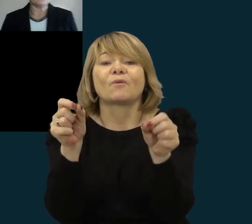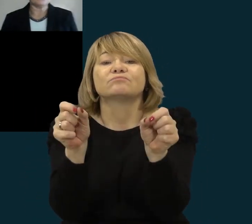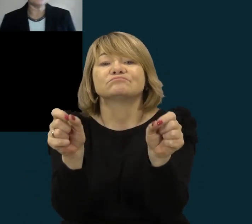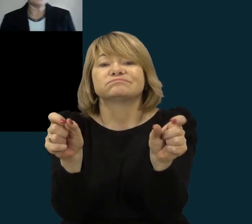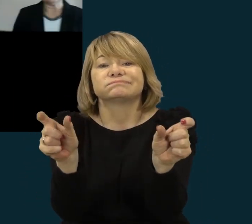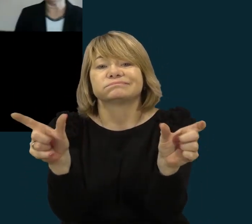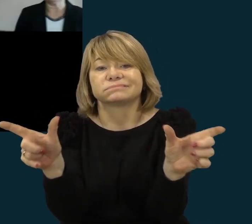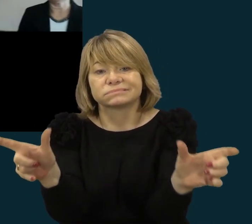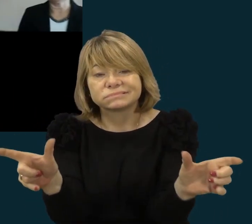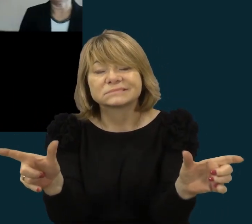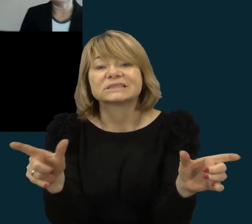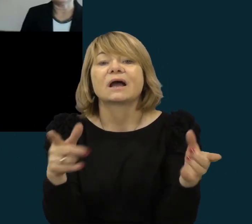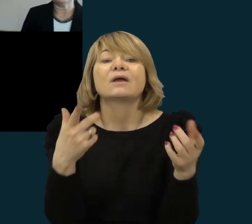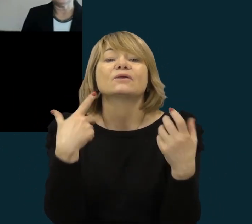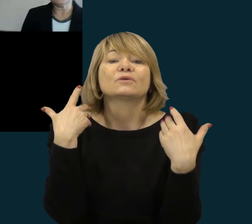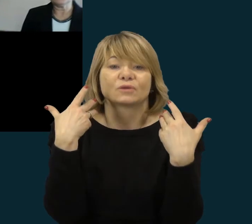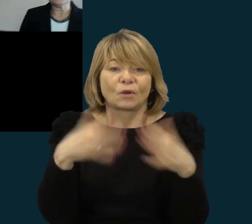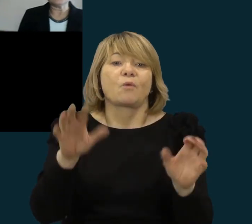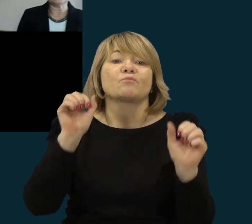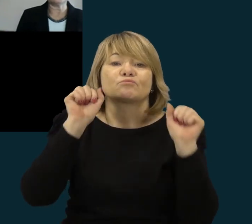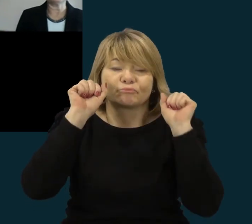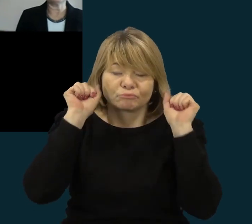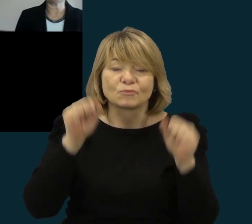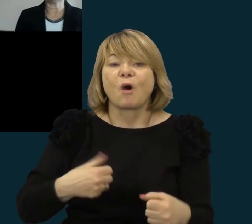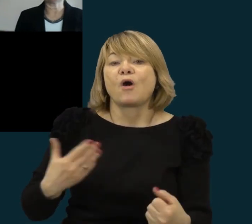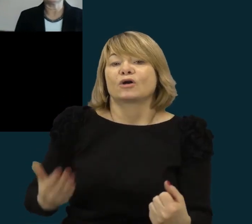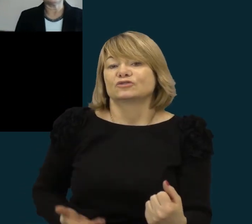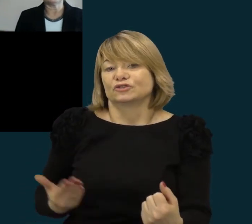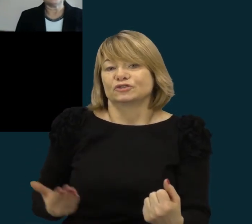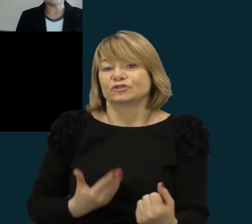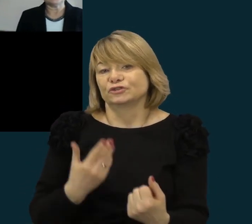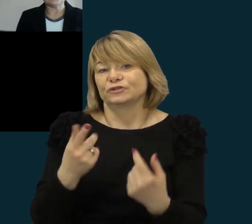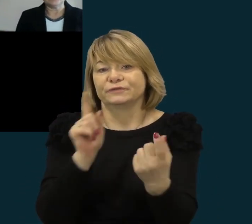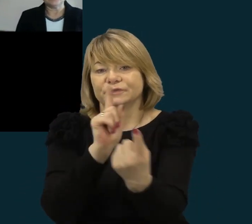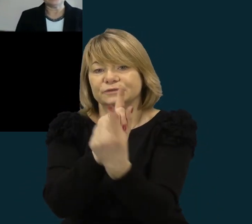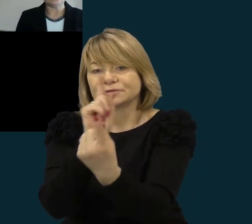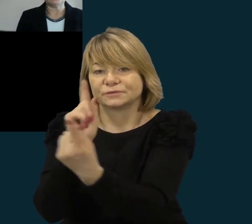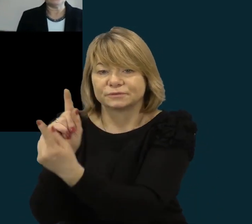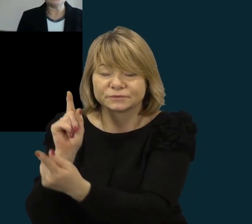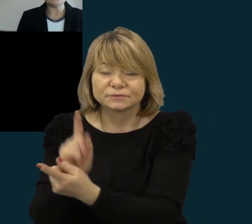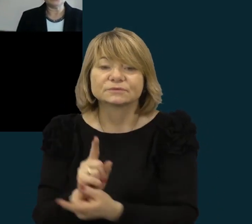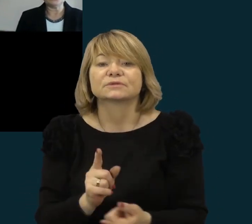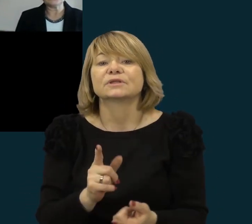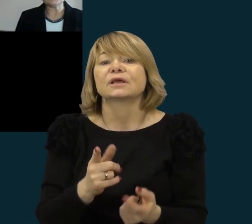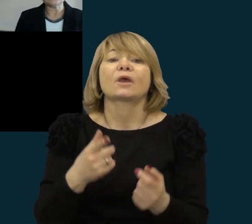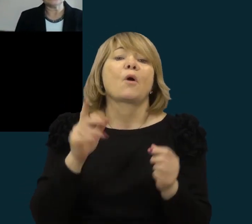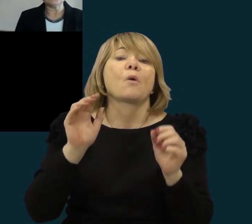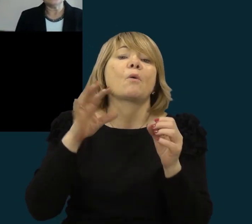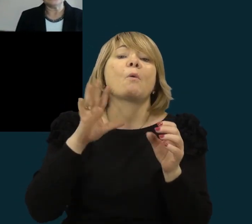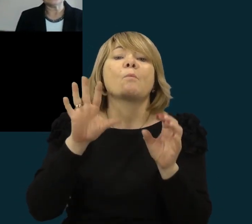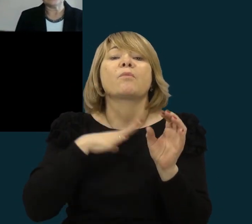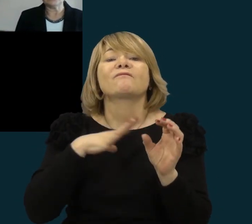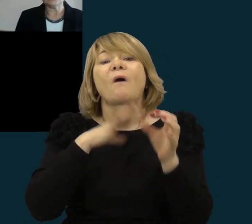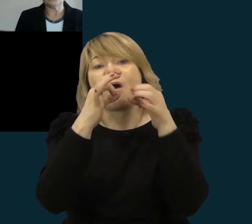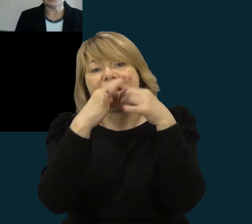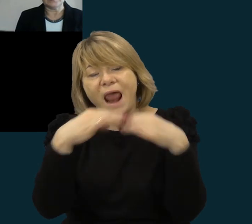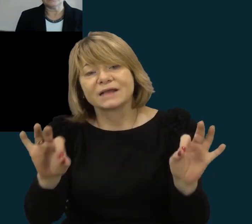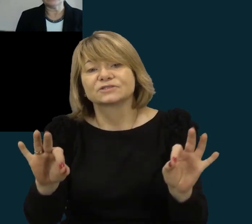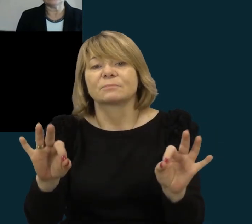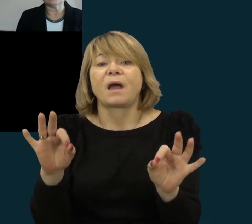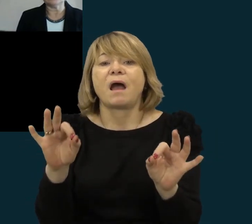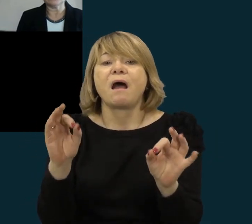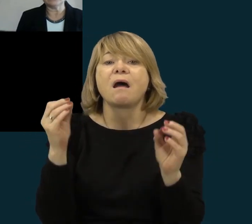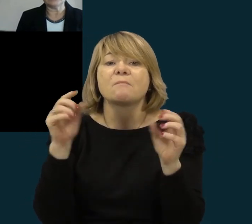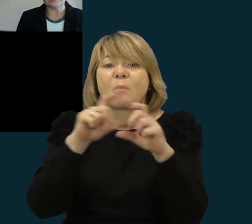ištikt į kontaktinių mokymasi, į mokyklas, bet mes, kad viskelbėm tą nuotolinį mokymasi, ir tai mes ir leido mokiniam,